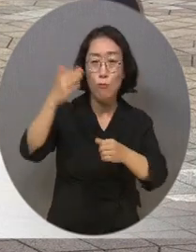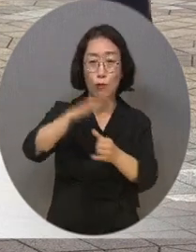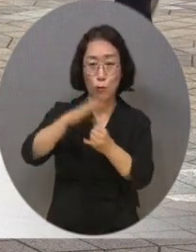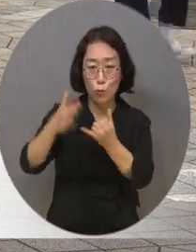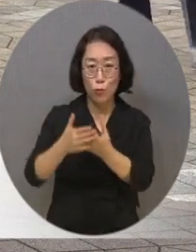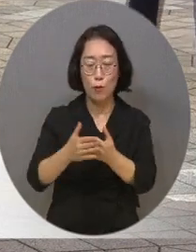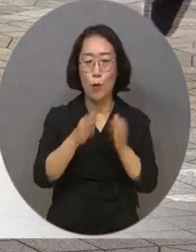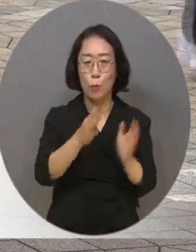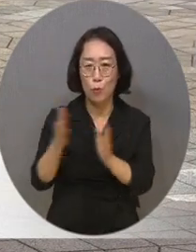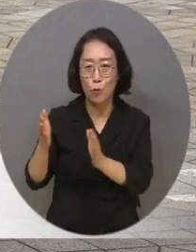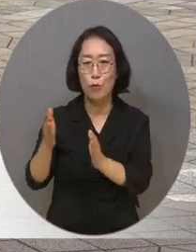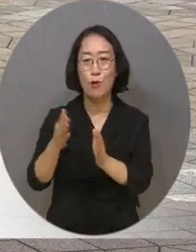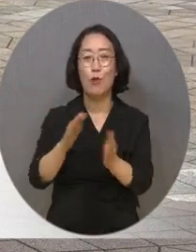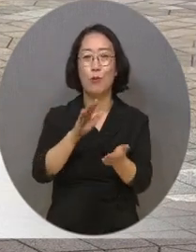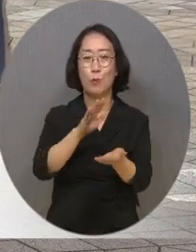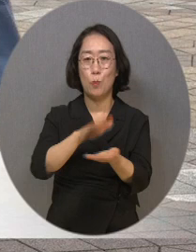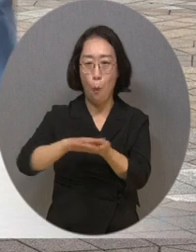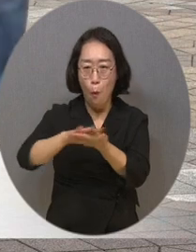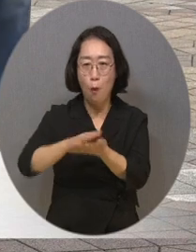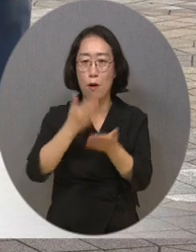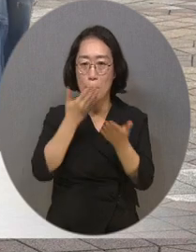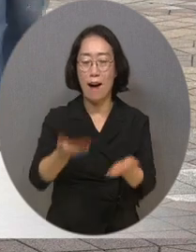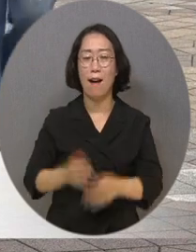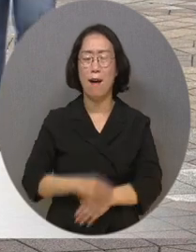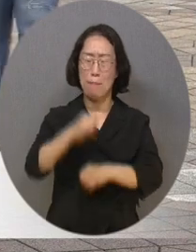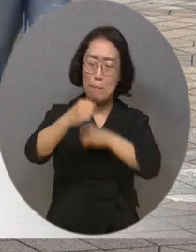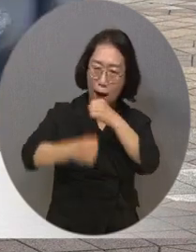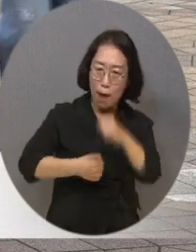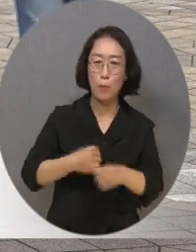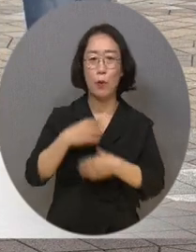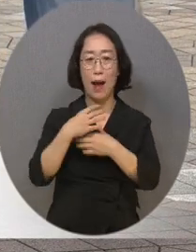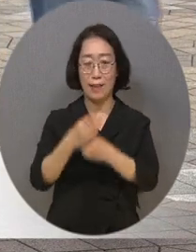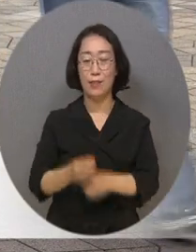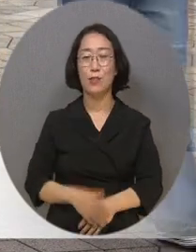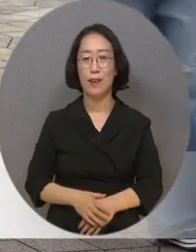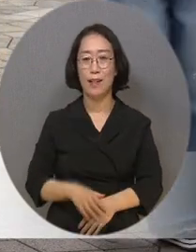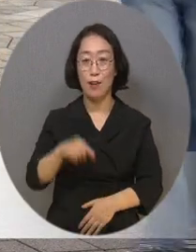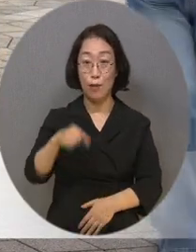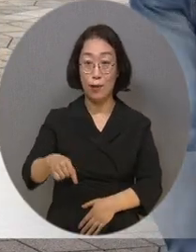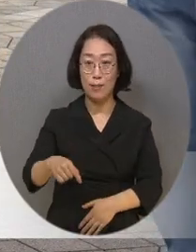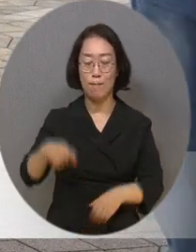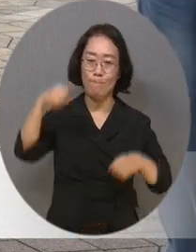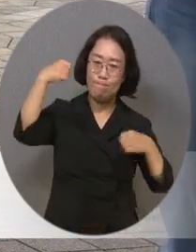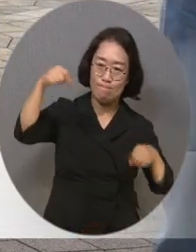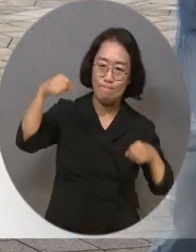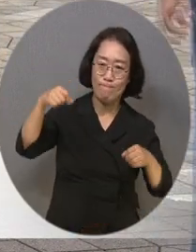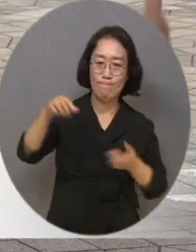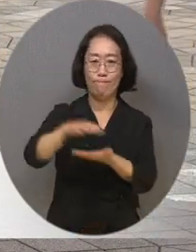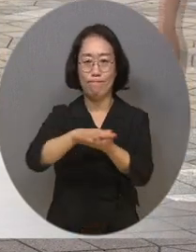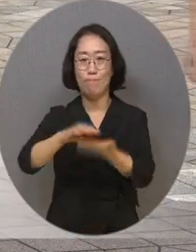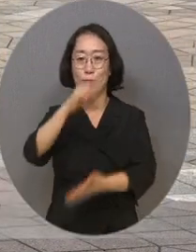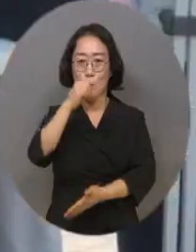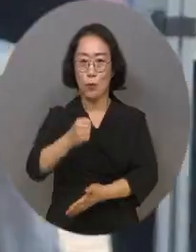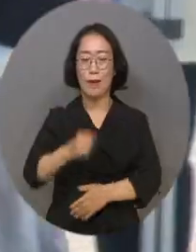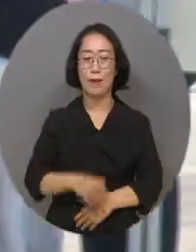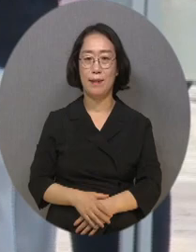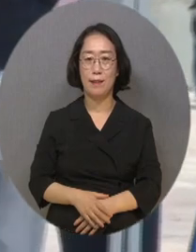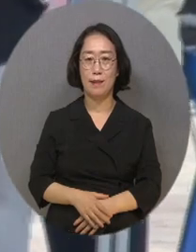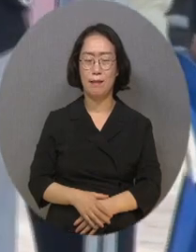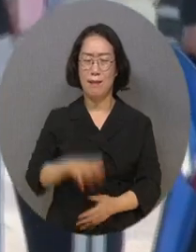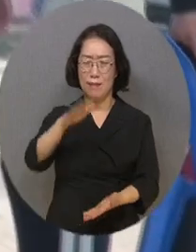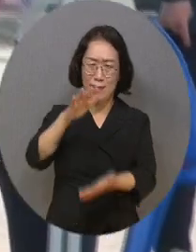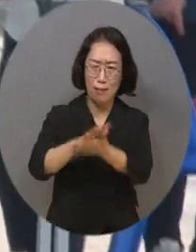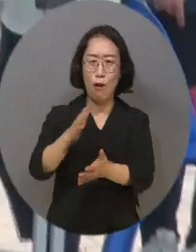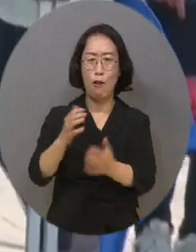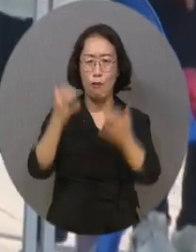판을 깔아주었습니다. 여러분들께서 마음 놓고 안전하게 여기서 끼를 발산했으면 좋겠습니다. 뜨거운